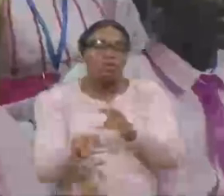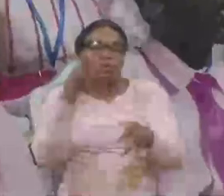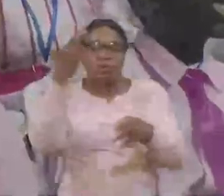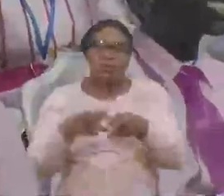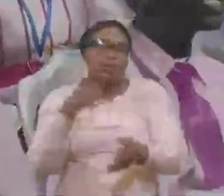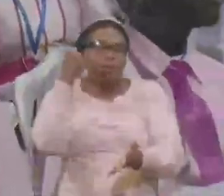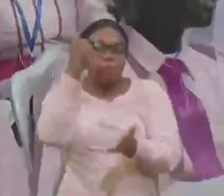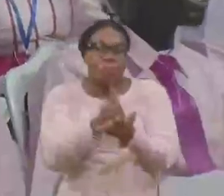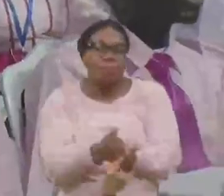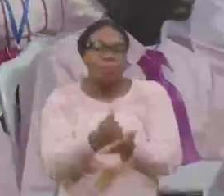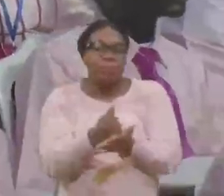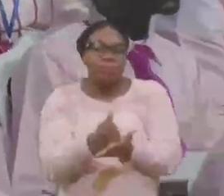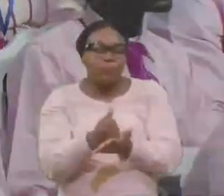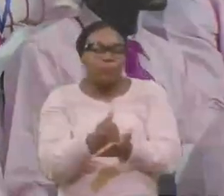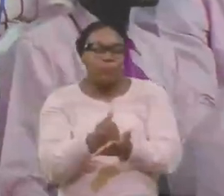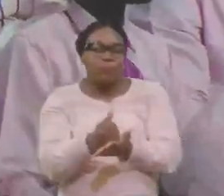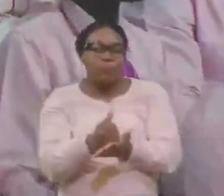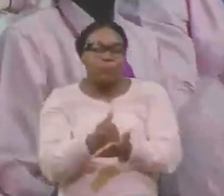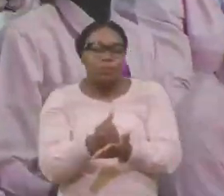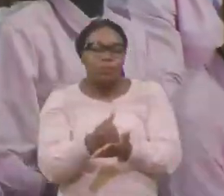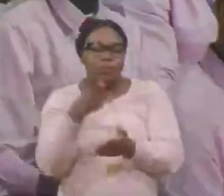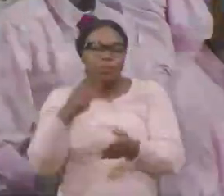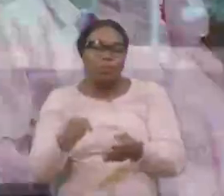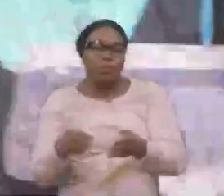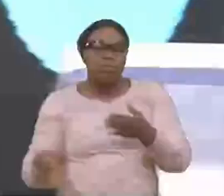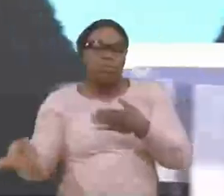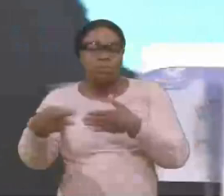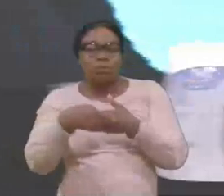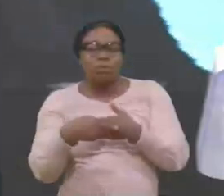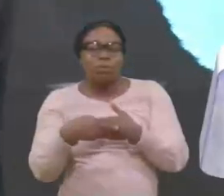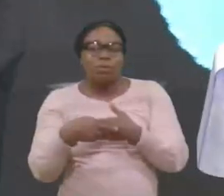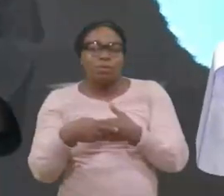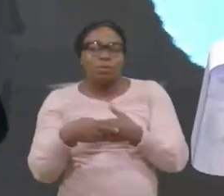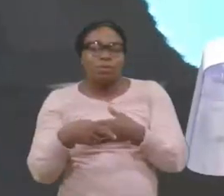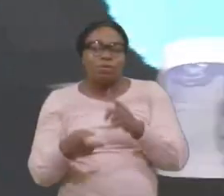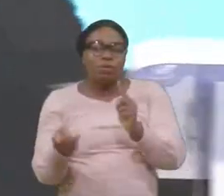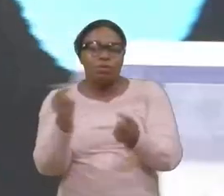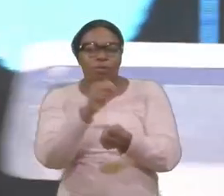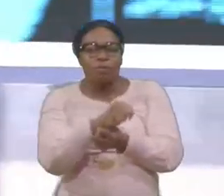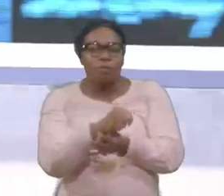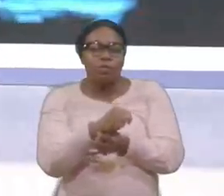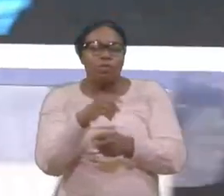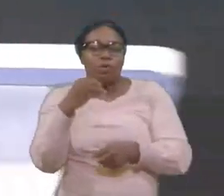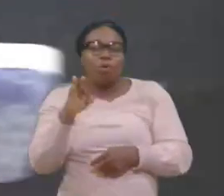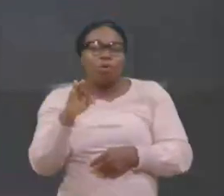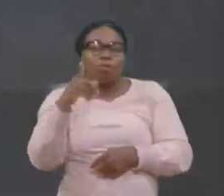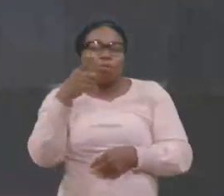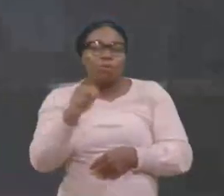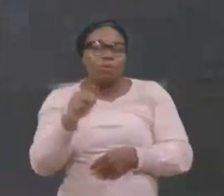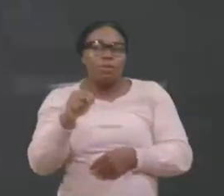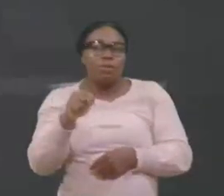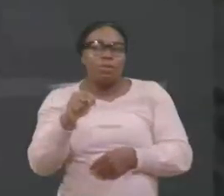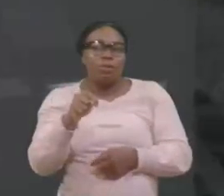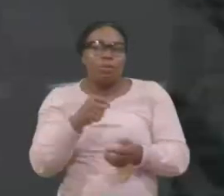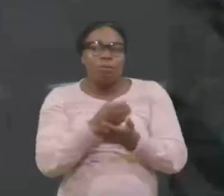Jésus la transformation de restauration du